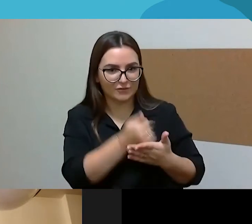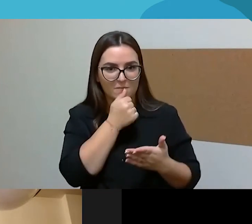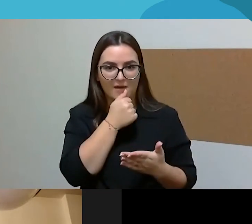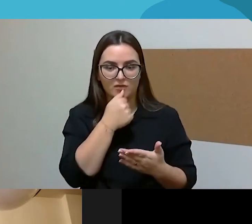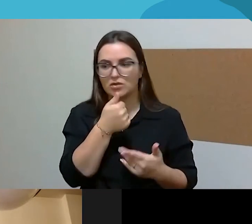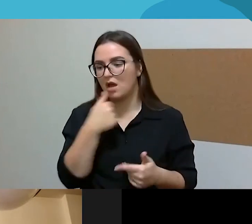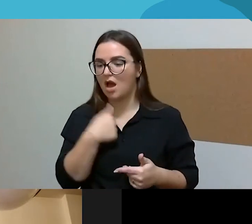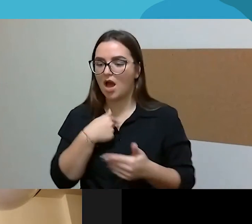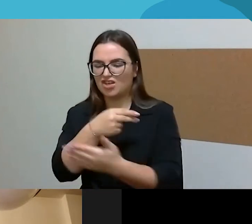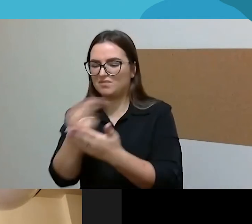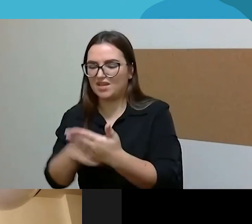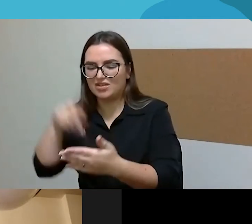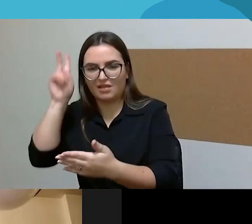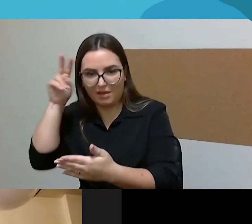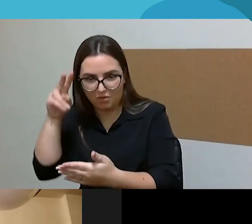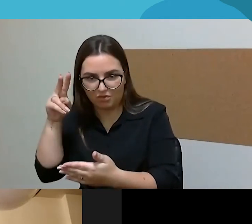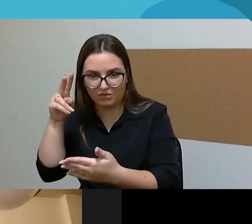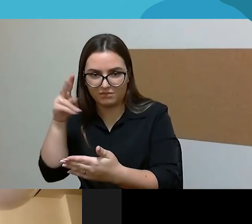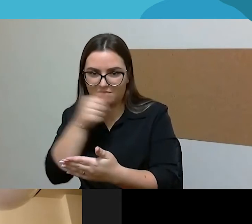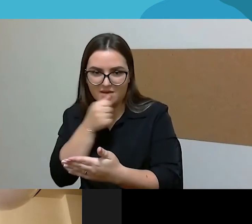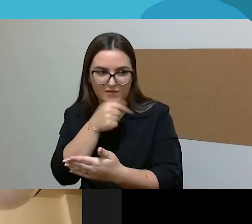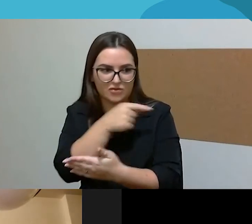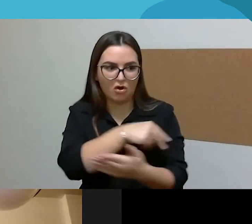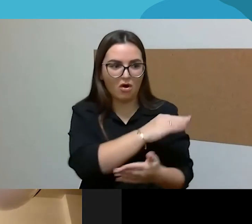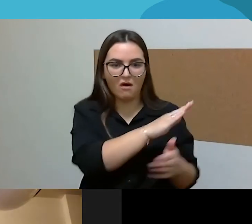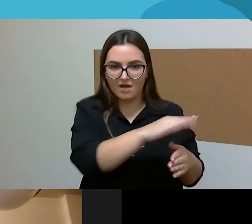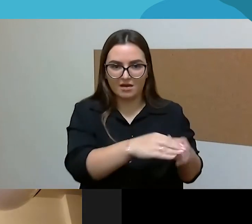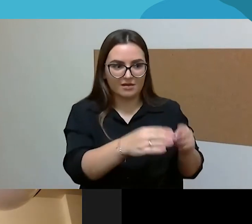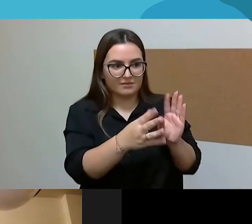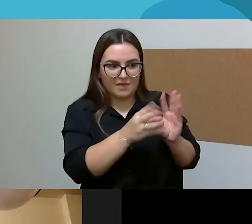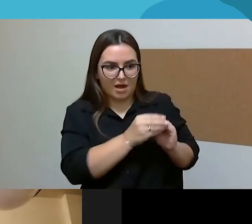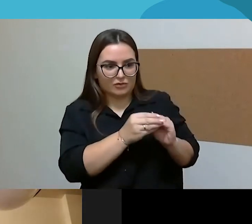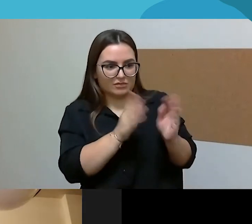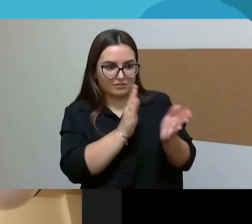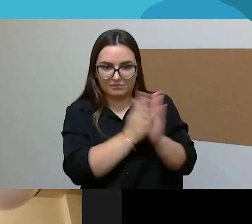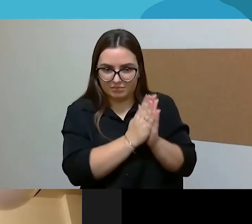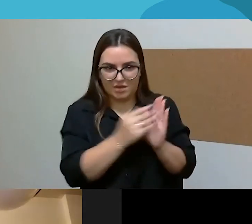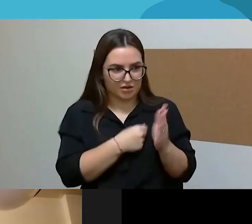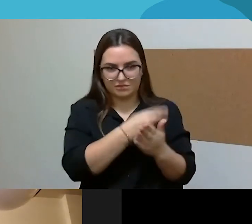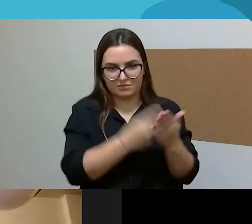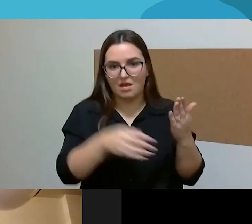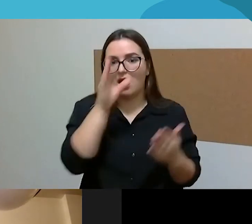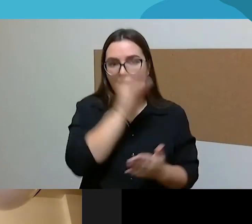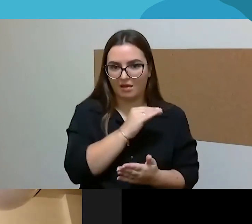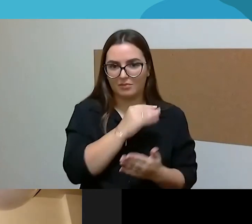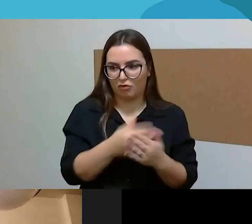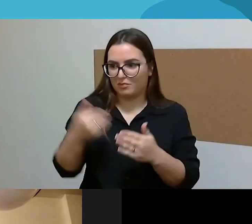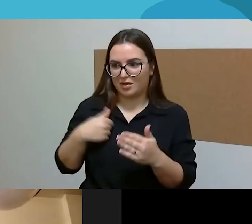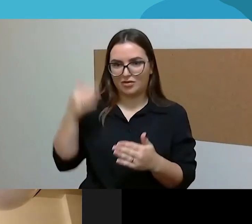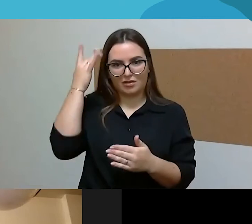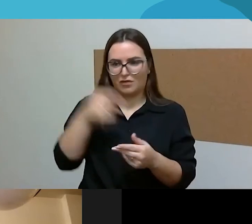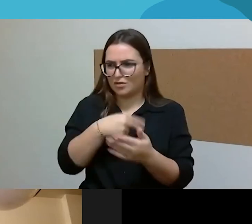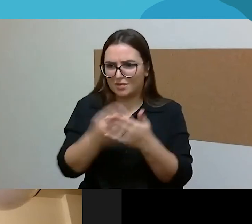moku piešt, aš pavyzdžiui, neįsivaizdovau, kad aš taip galėčiau. Pagal laikus aš turbūt tiesiog galbūt savai vadoras dalyk, galbūt geriausiai piešintis.